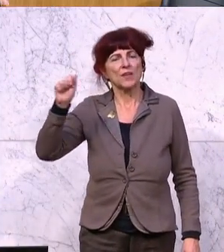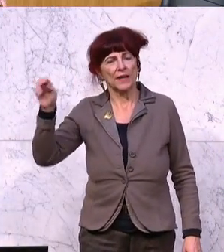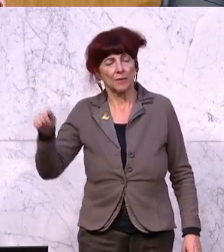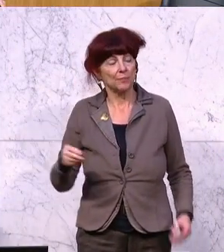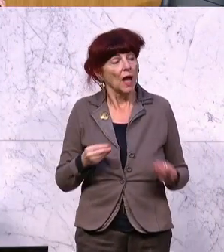ÖVP der nächste Redner.